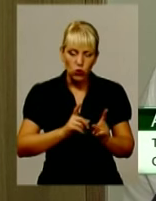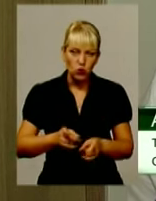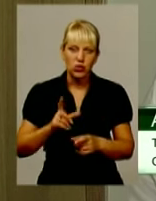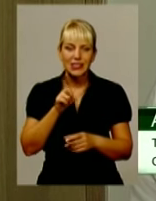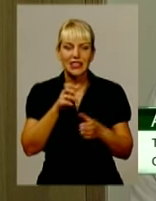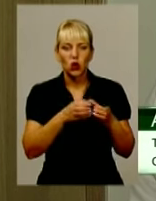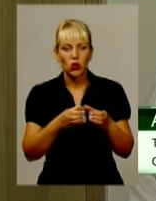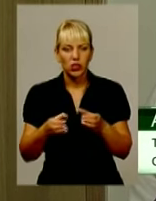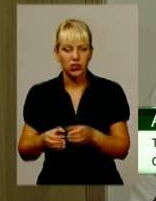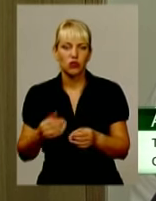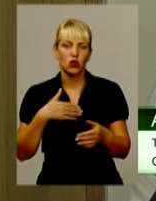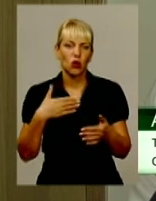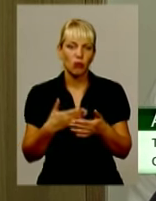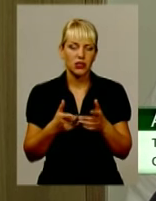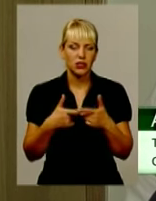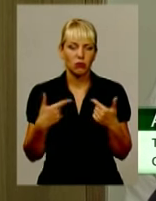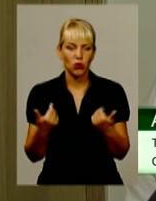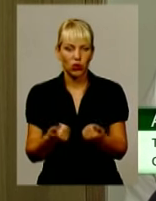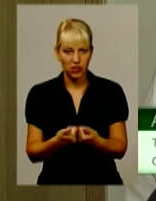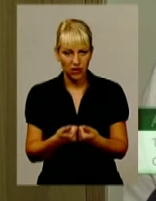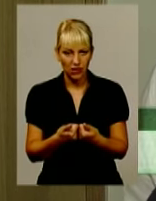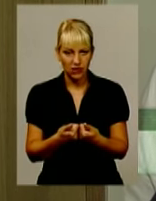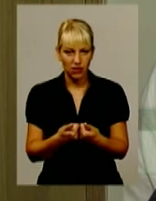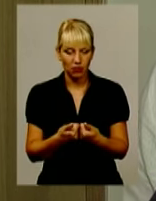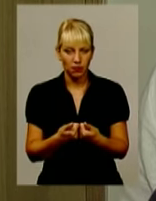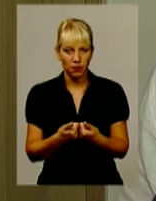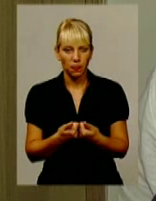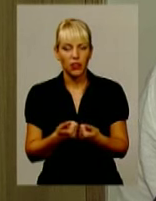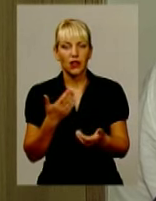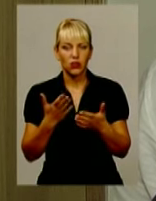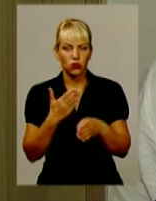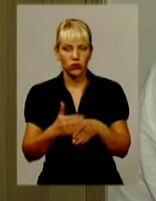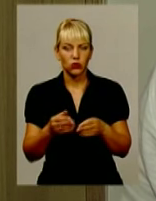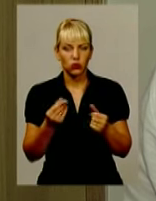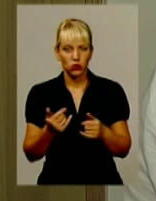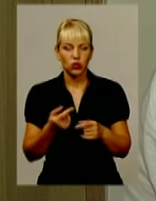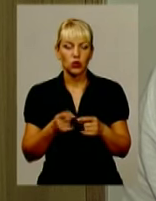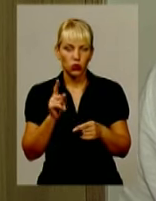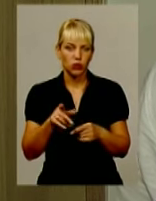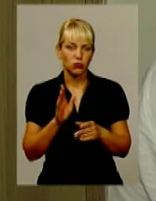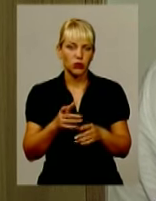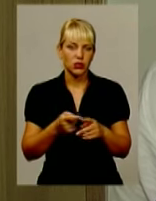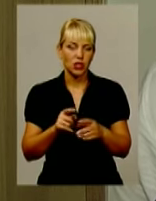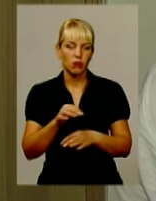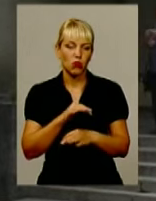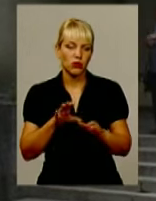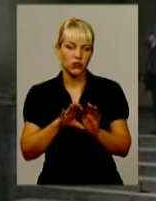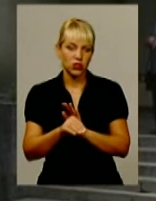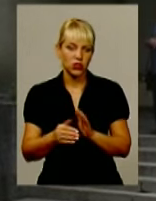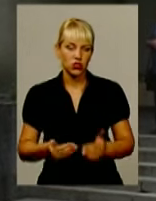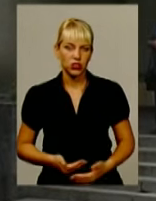з громадськими організаціями, погоджений обласною радою. Якщо вона виділить на то кошти, значить тоді буде цей проєкт втілений в життя.